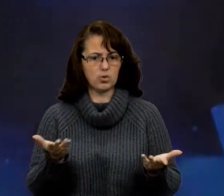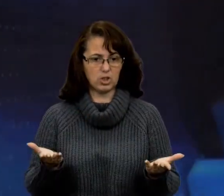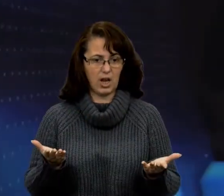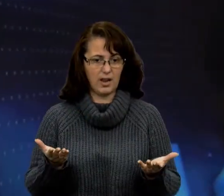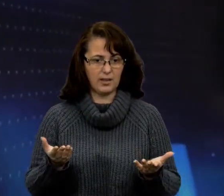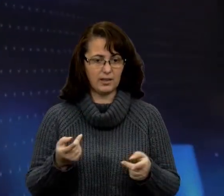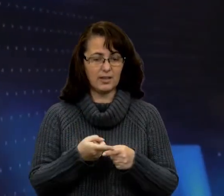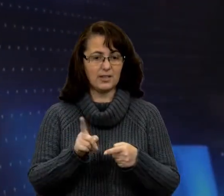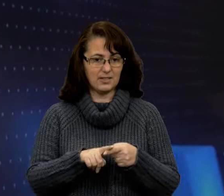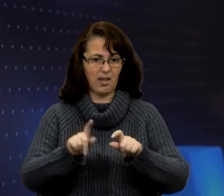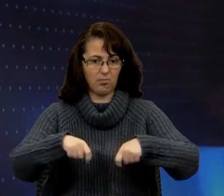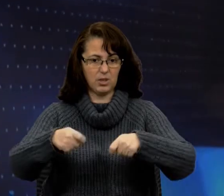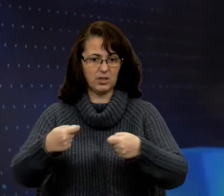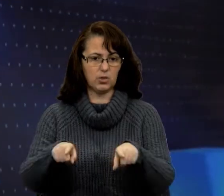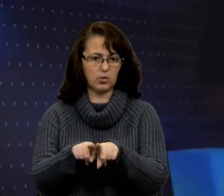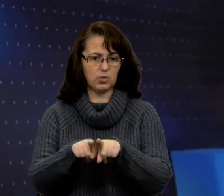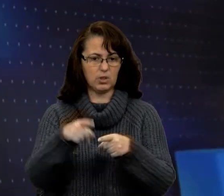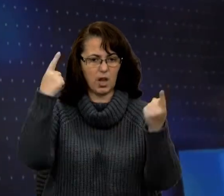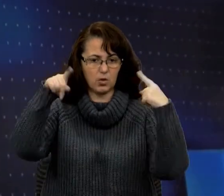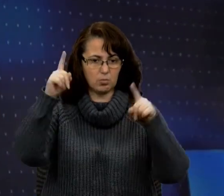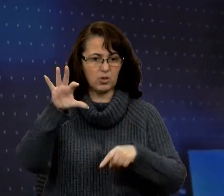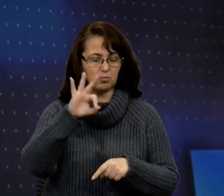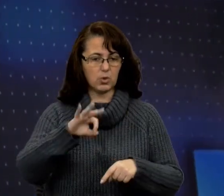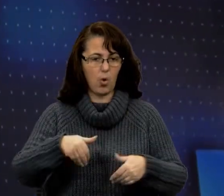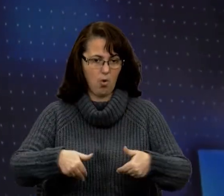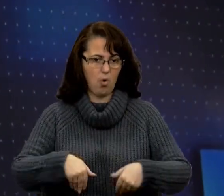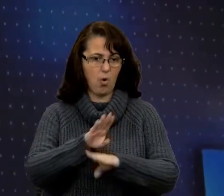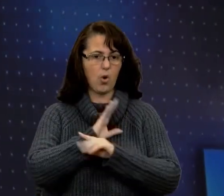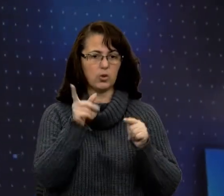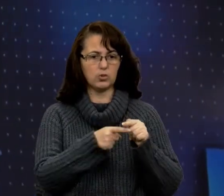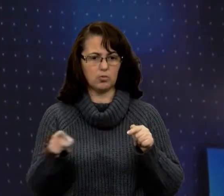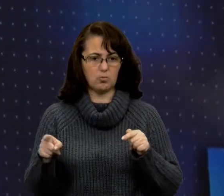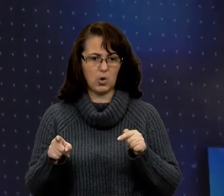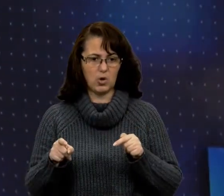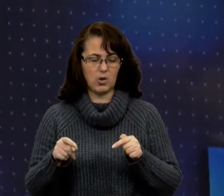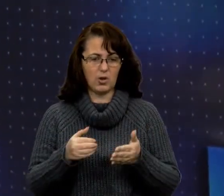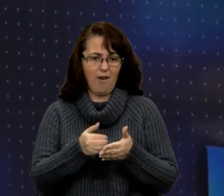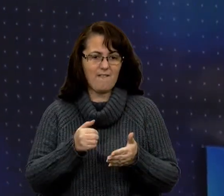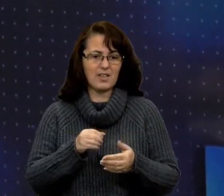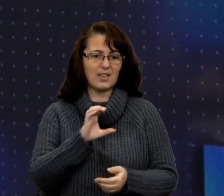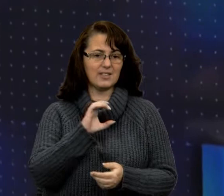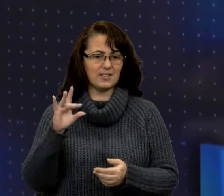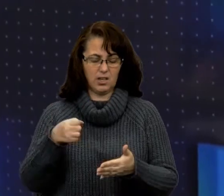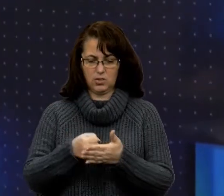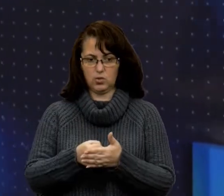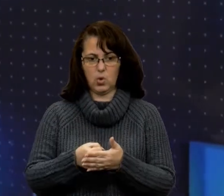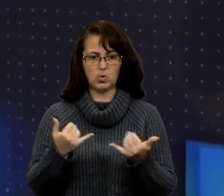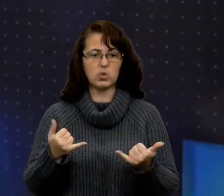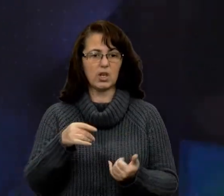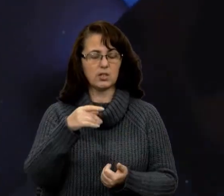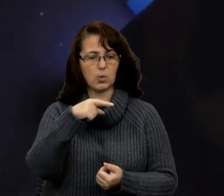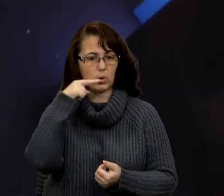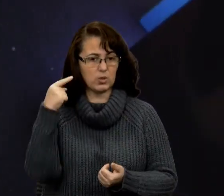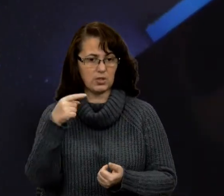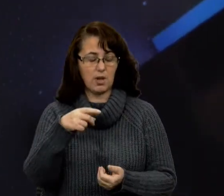найбільш поширених міфів про Голодомори іще з часів СРСР і до сучасної Росії. Мовляв, як в державі,